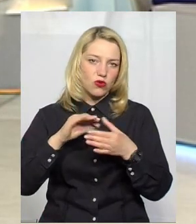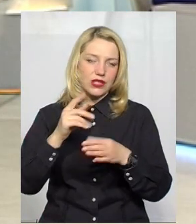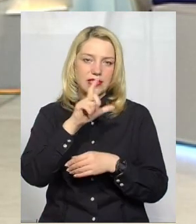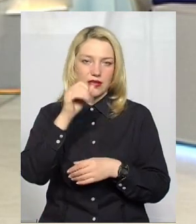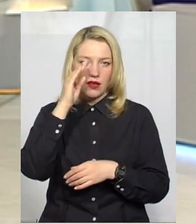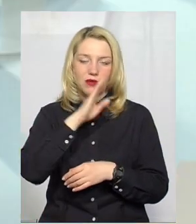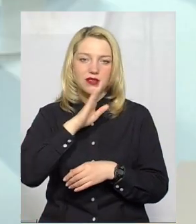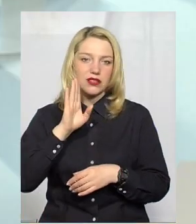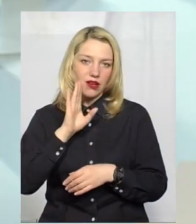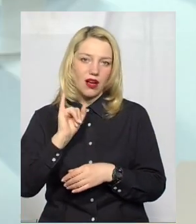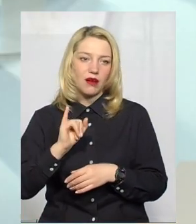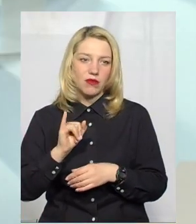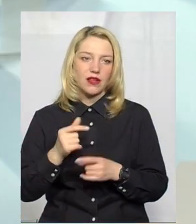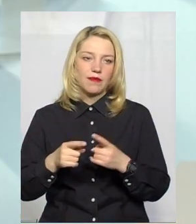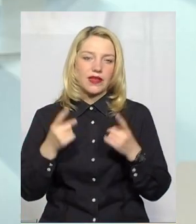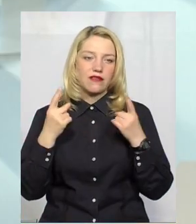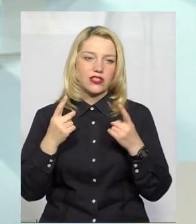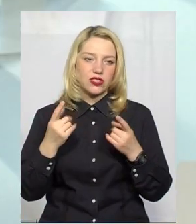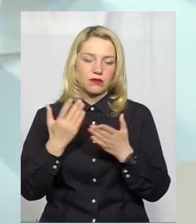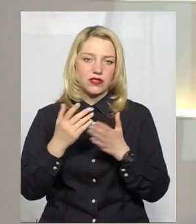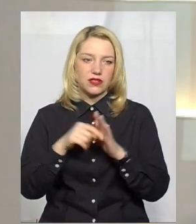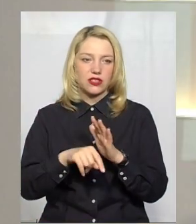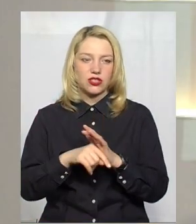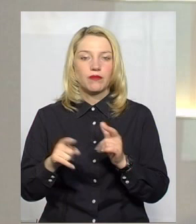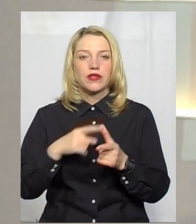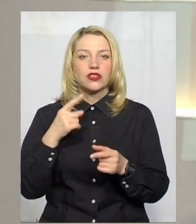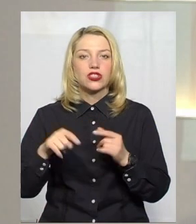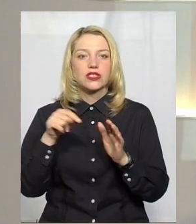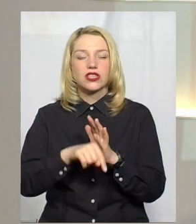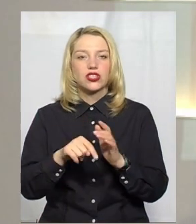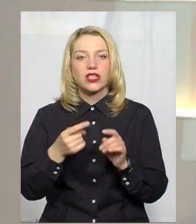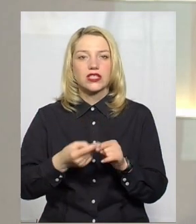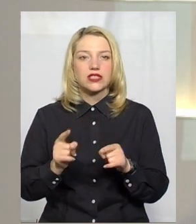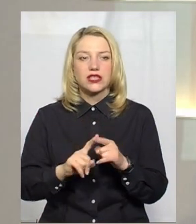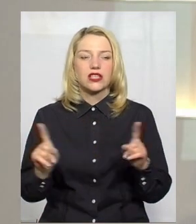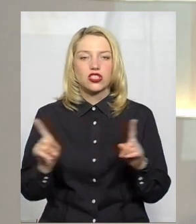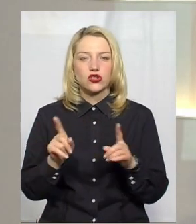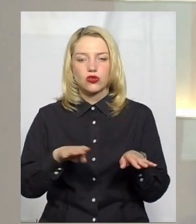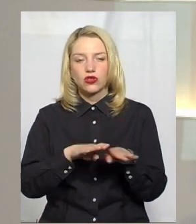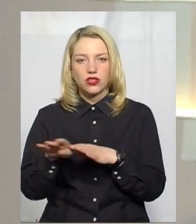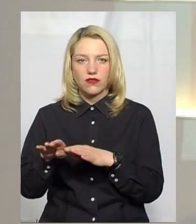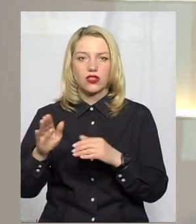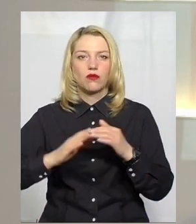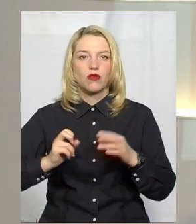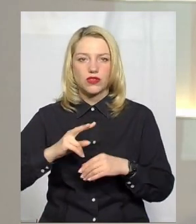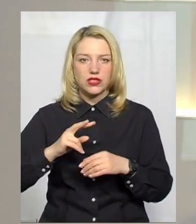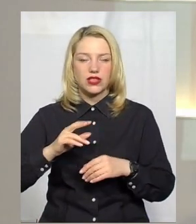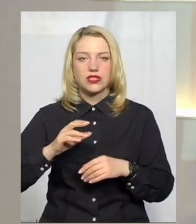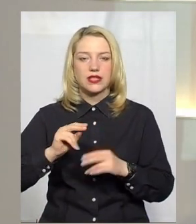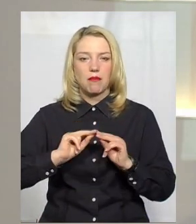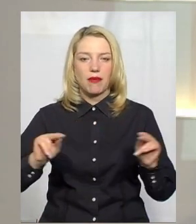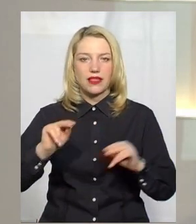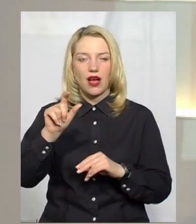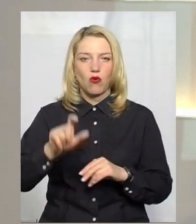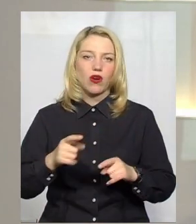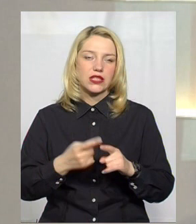цей час мав величезне значення. Чого означає це, що рівень професійності педагога –